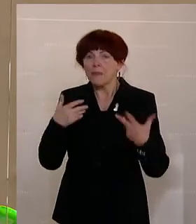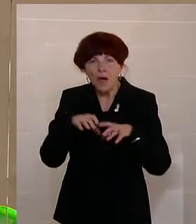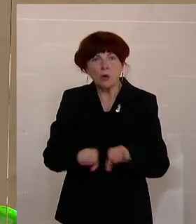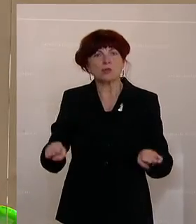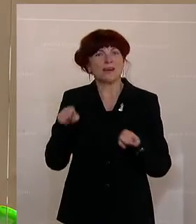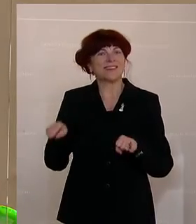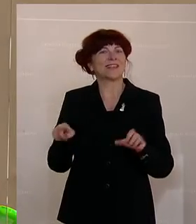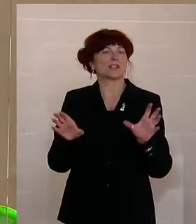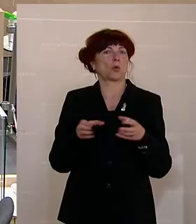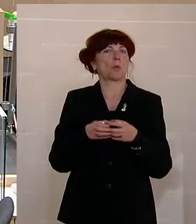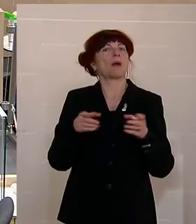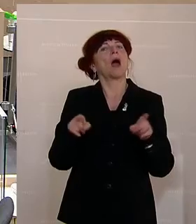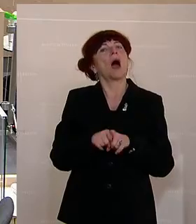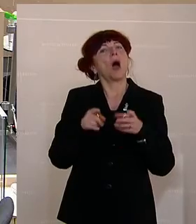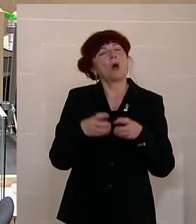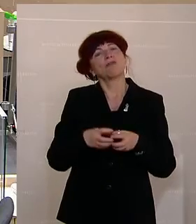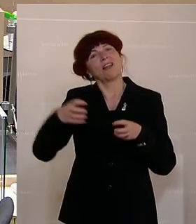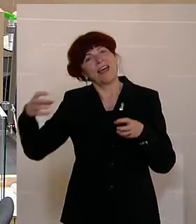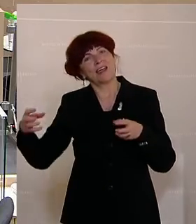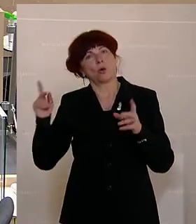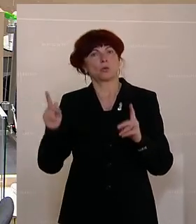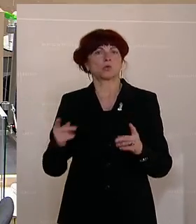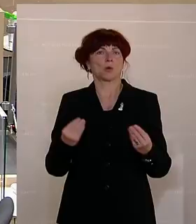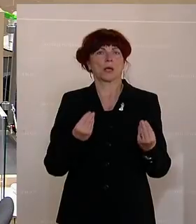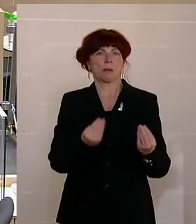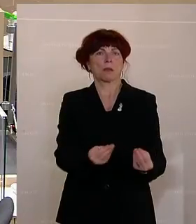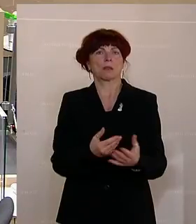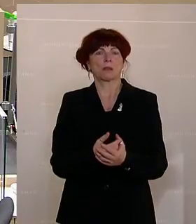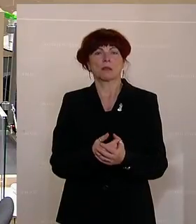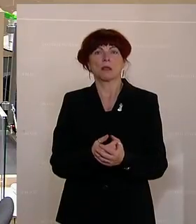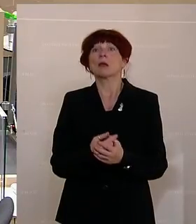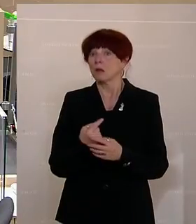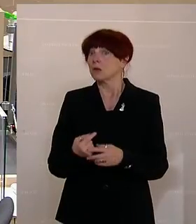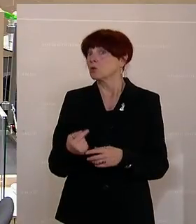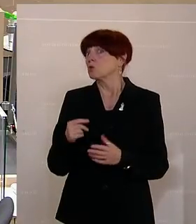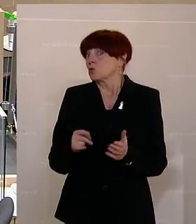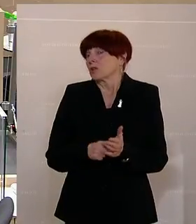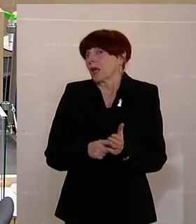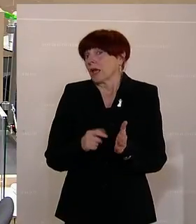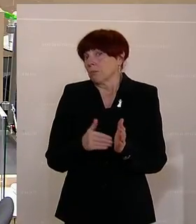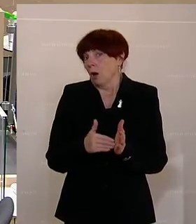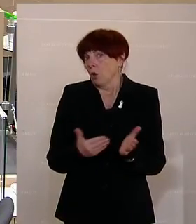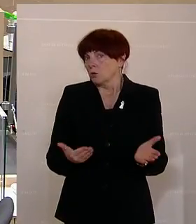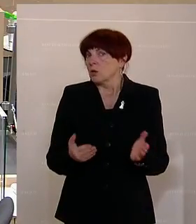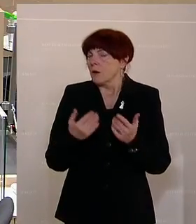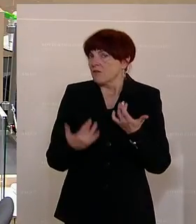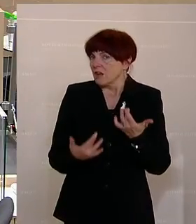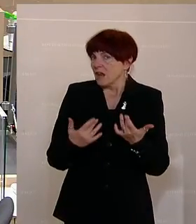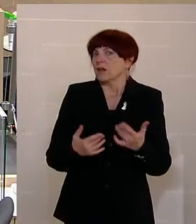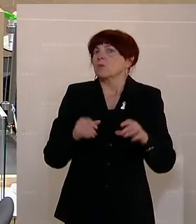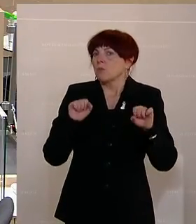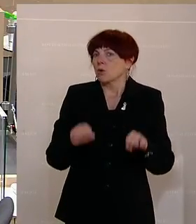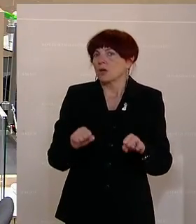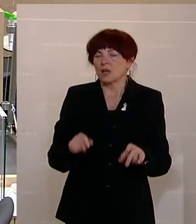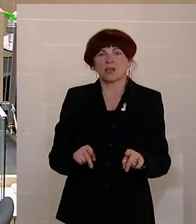Gruppe einer Verlängerung, eine Verlängerung zukommen lassen, dass wir auch höchst an der Zeit, vielleicht geht das noch, alle gemeinsam so